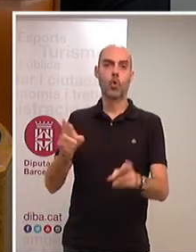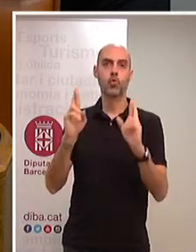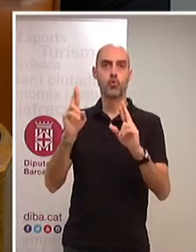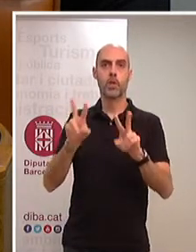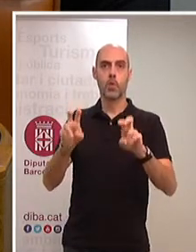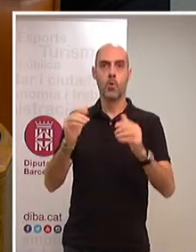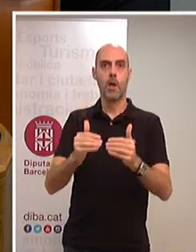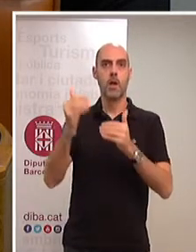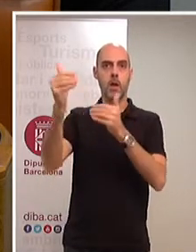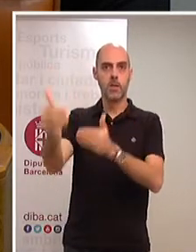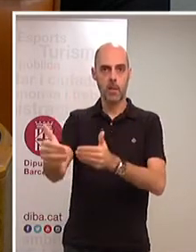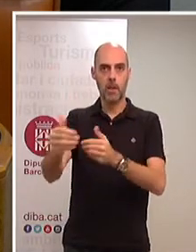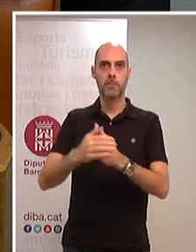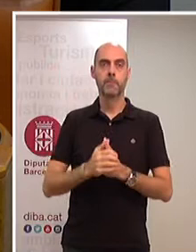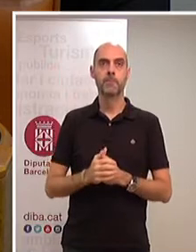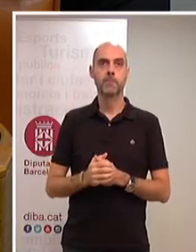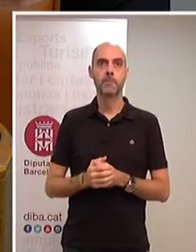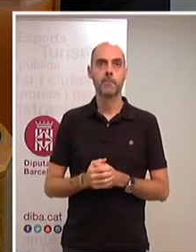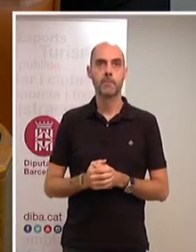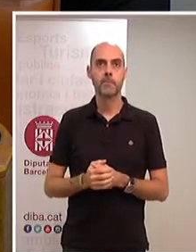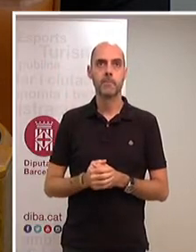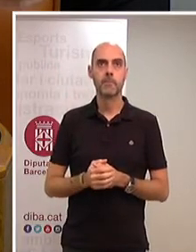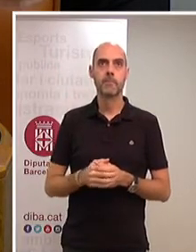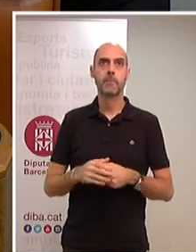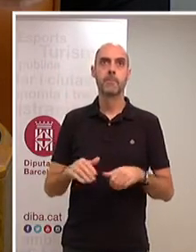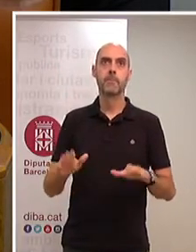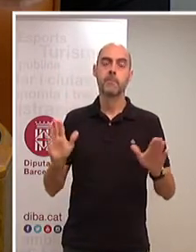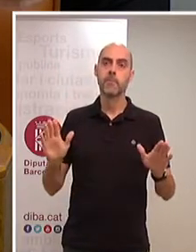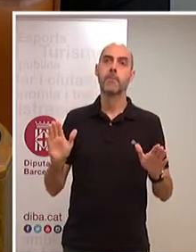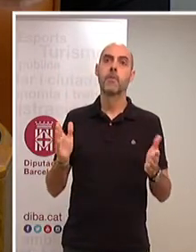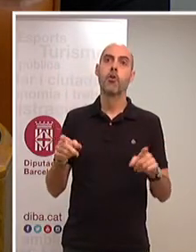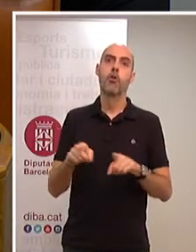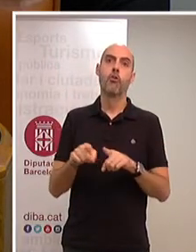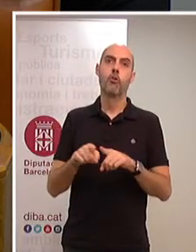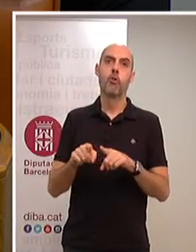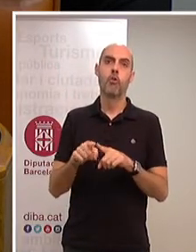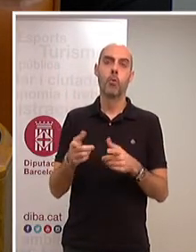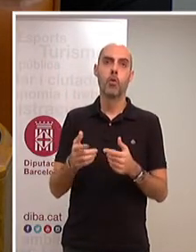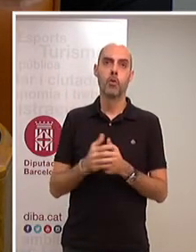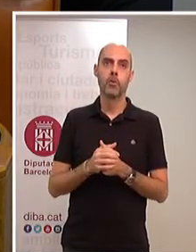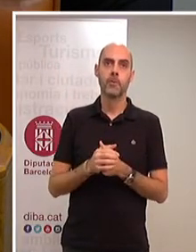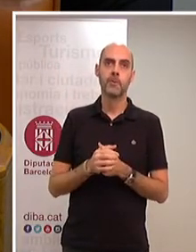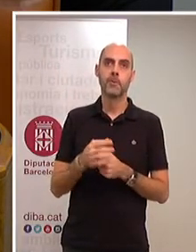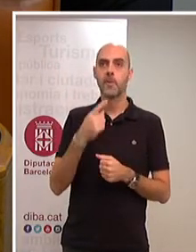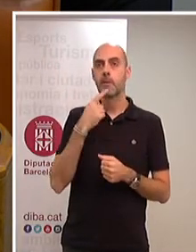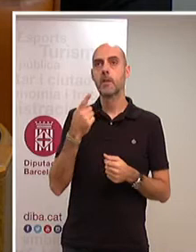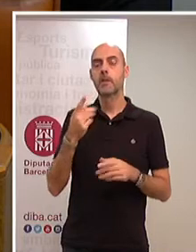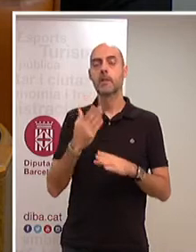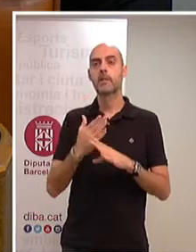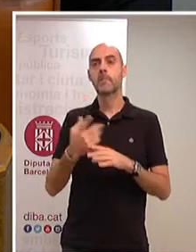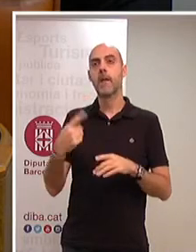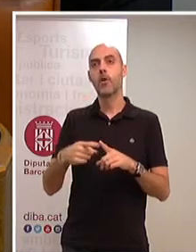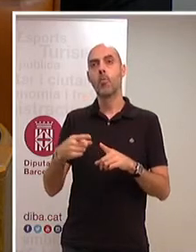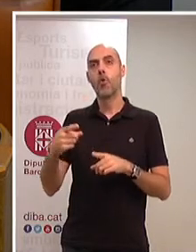que enceta, encara que no ens podem, com tota la vida, hi ha llums i ombres en les